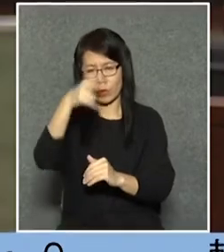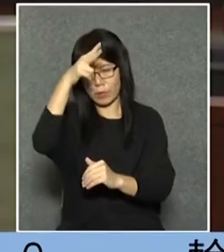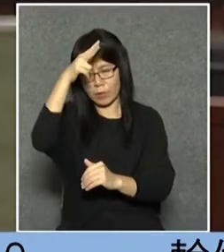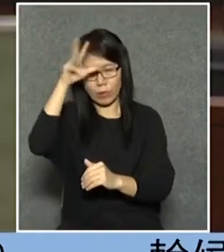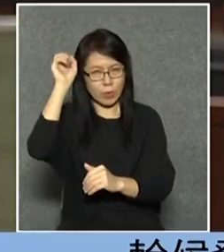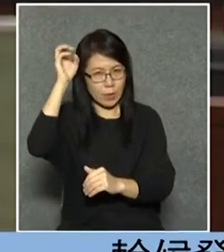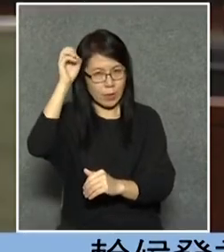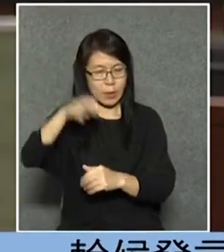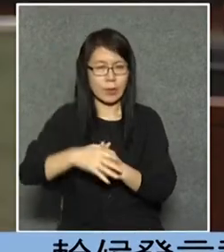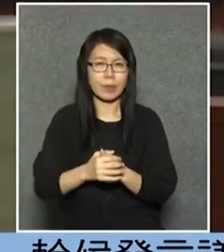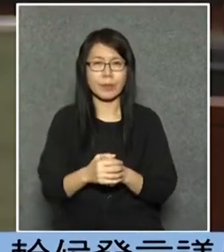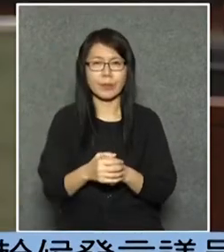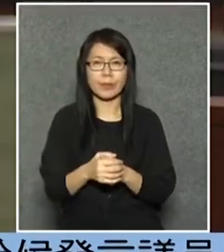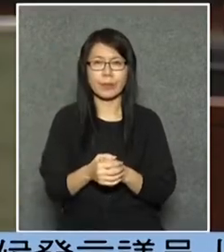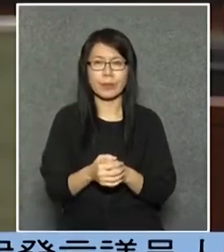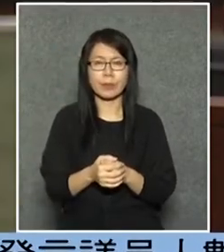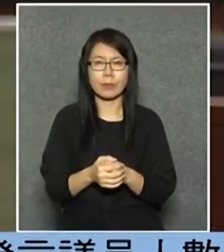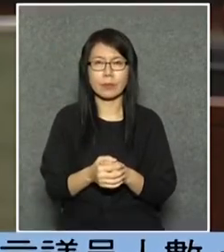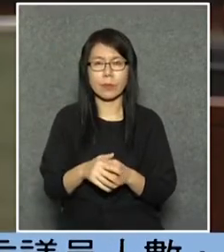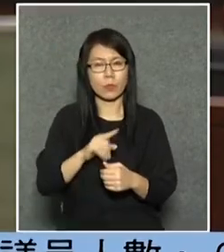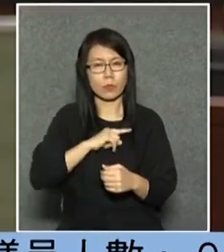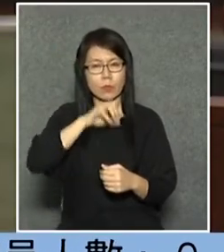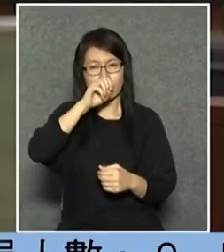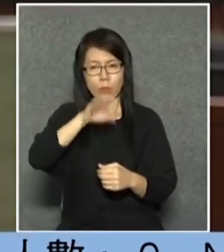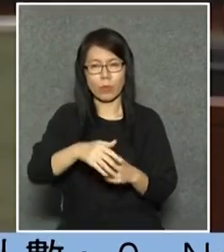議案我的說法就是